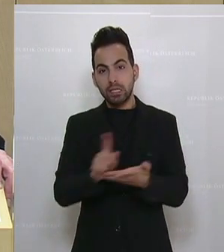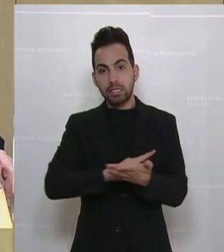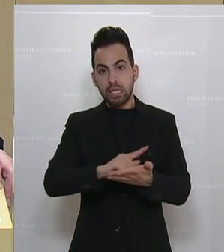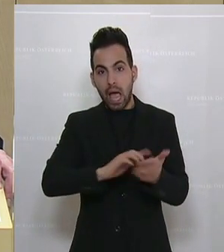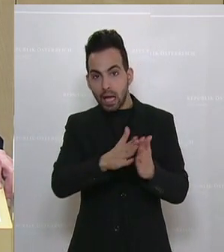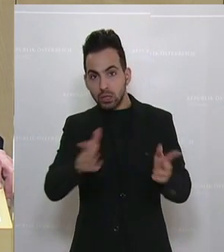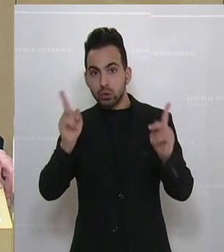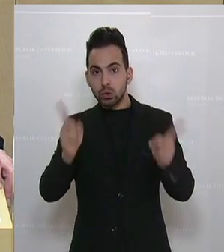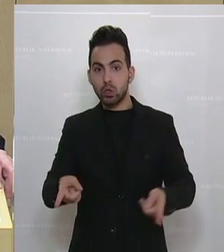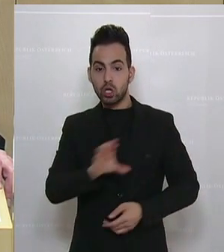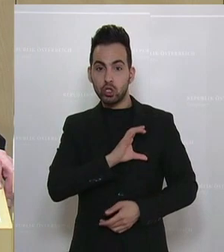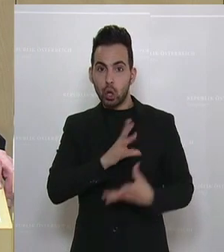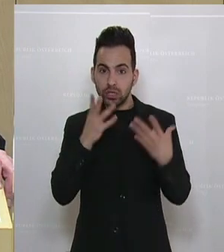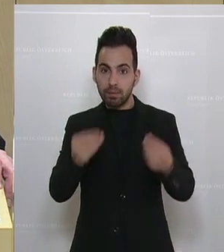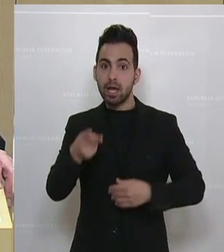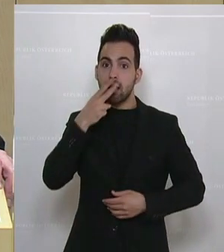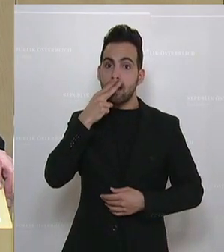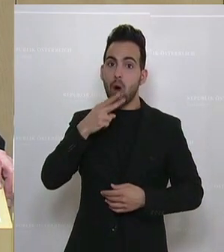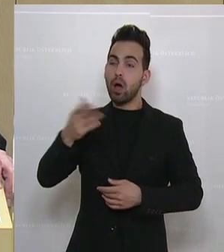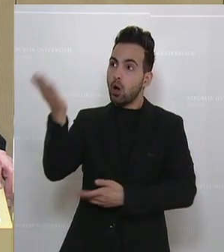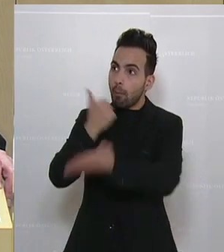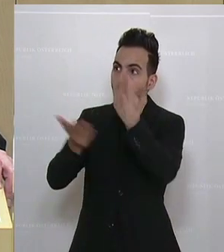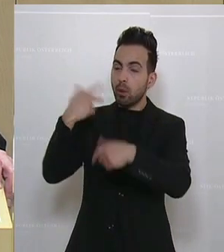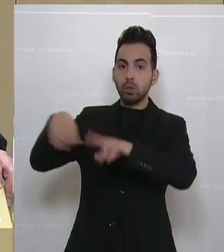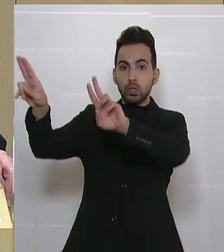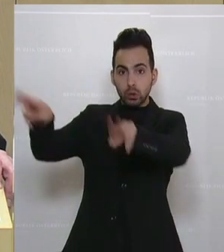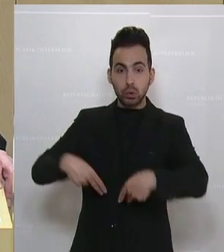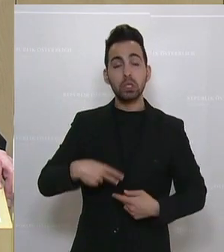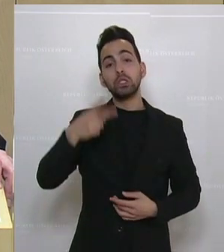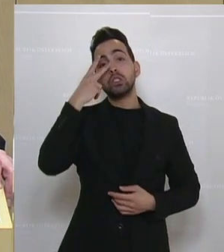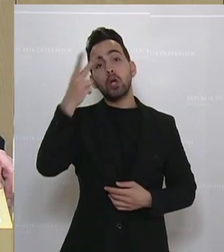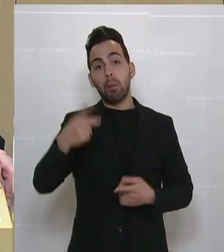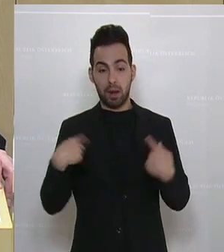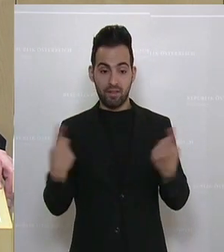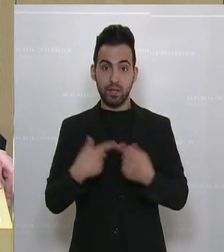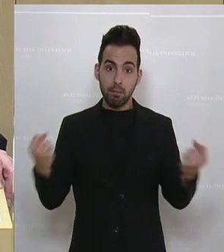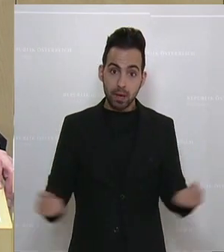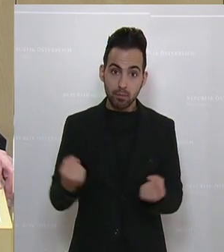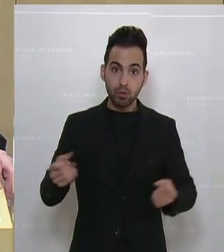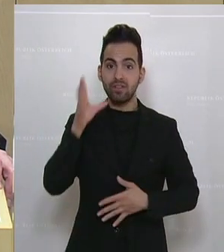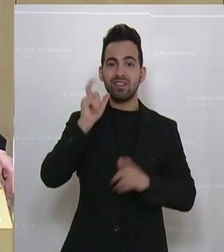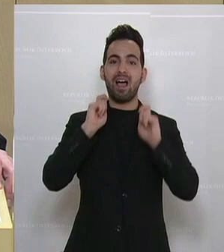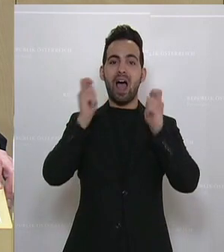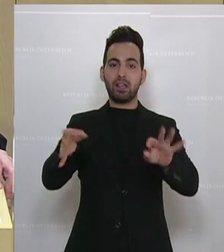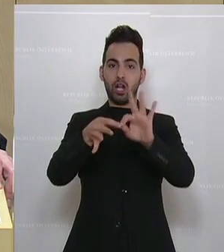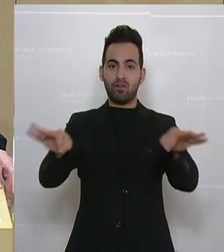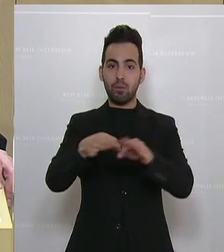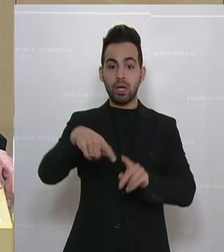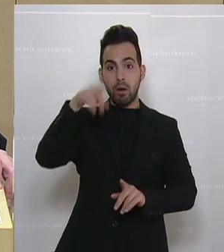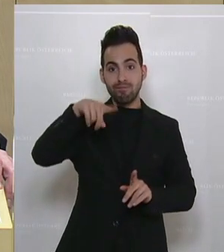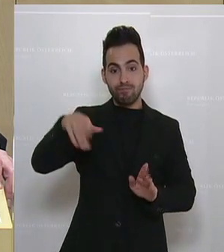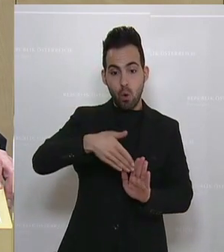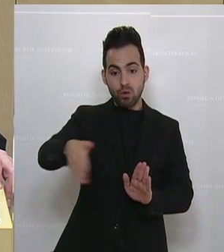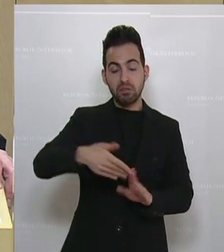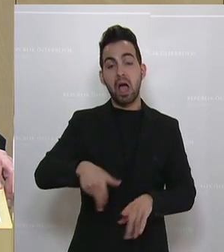lang die Möglichkeit zu geben, auch die Raucher wieder retourzuholen. Man wird sehen, wir werden uns bemühen, einen Antrag zu formulieren in den nächsten Monaten.